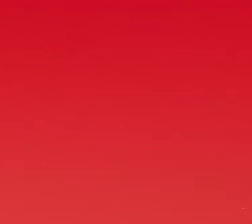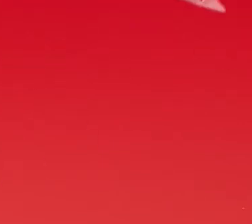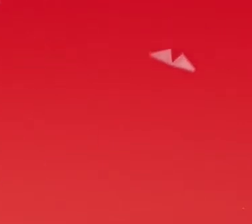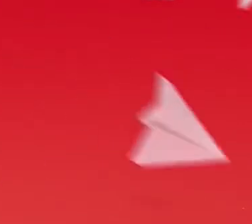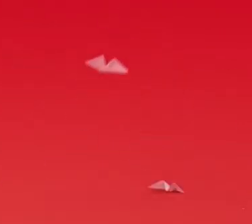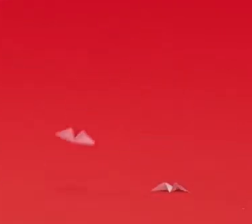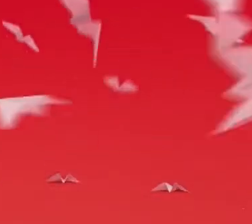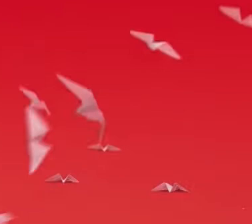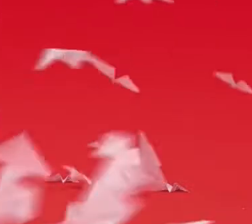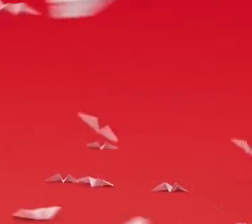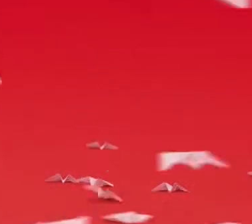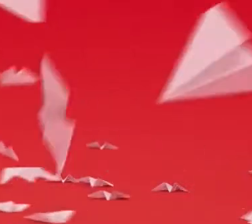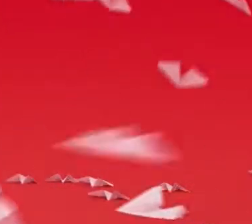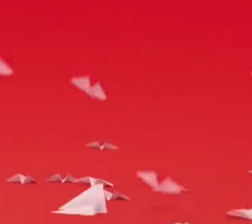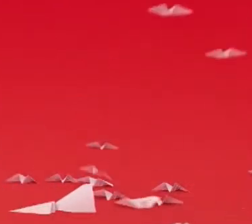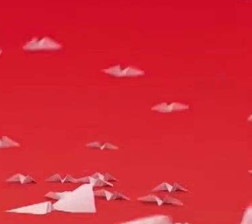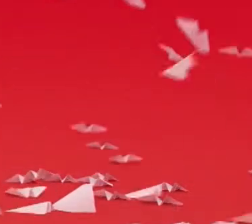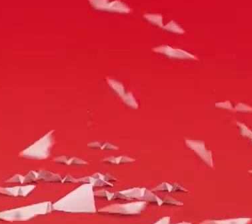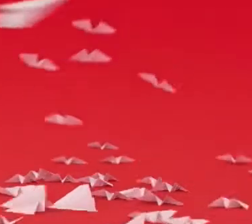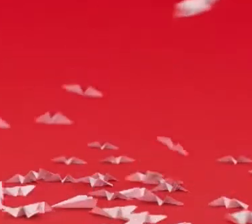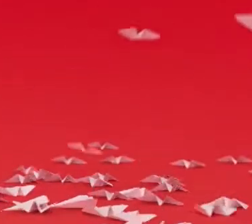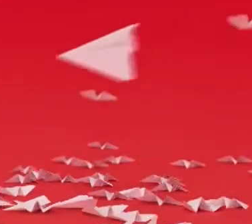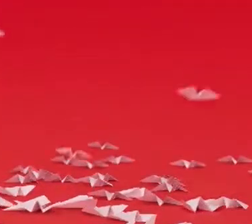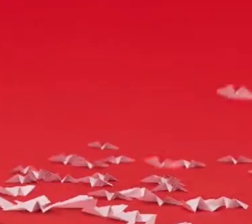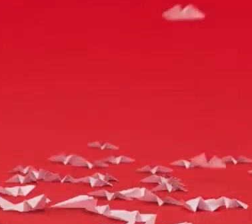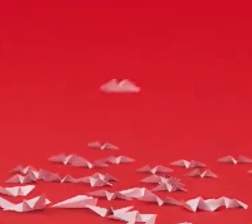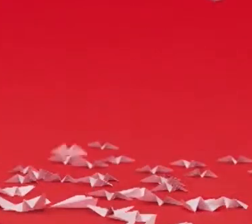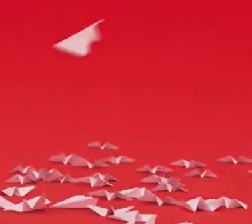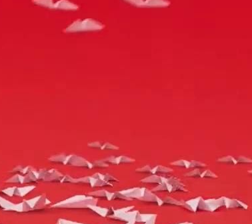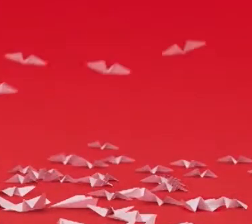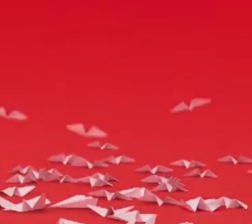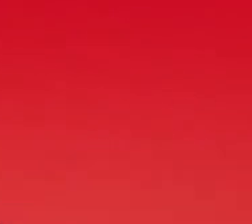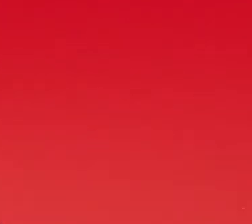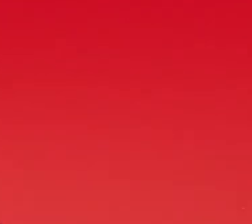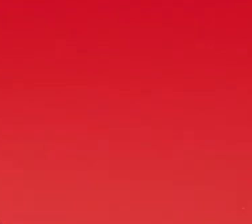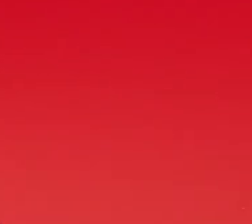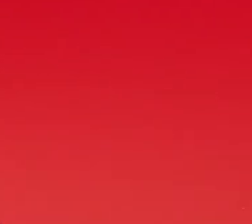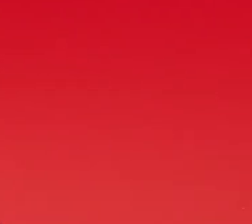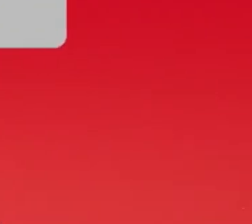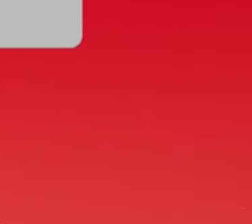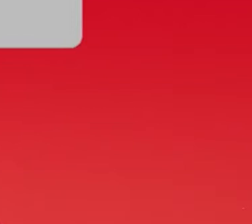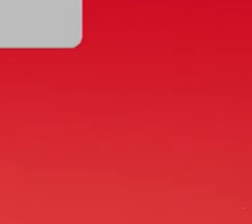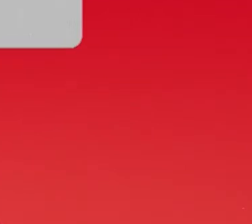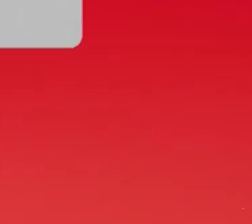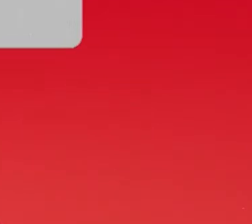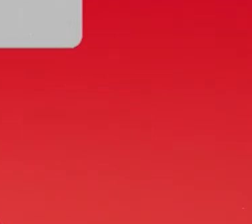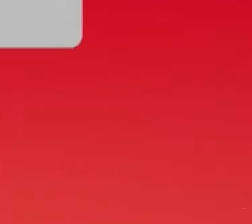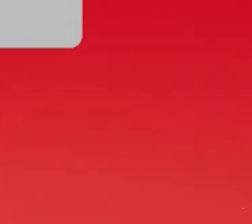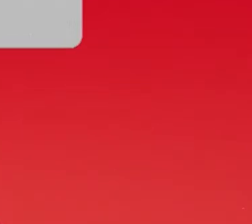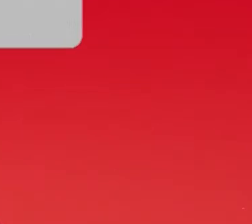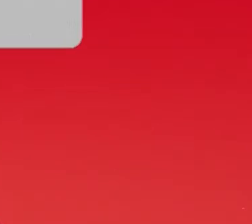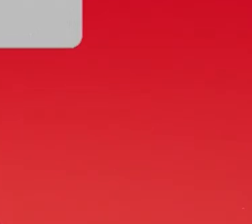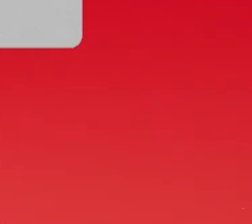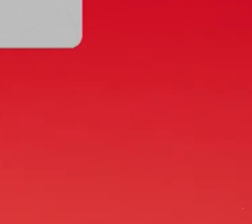Мы знаем, как одно их желание превращается в тысячи. Поэтому сделали карту «Можно всё» для детей